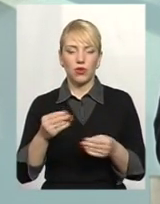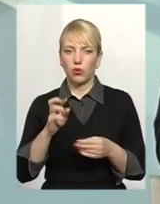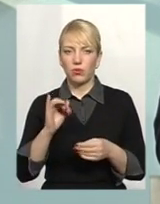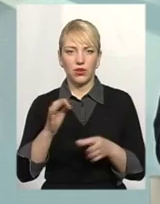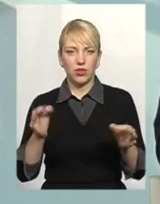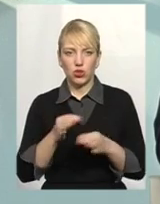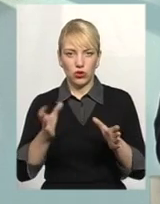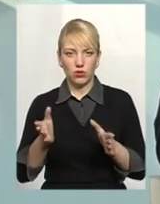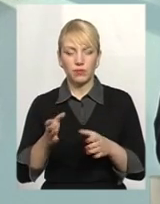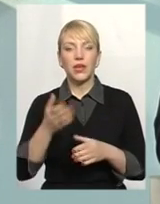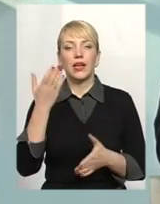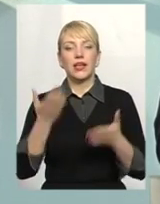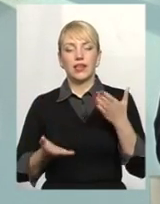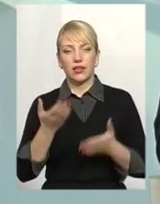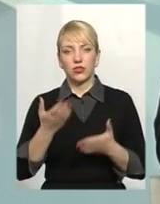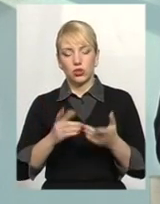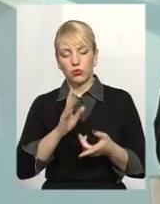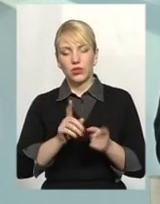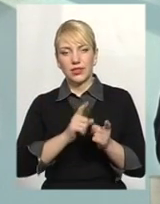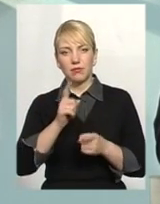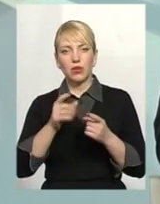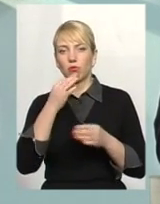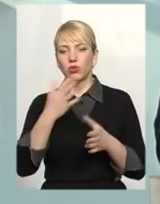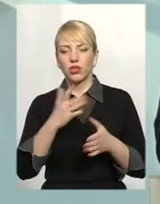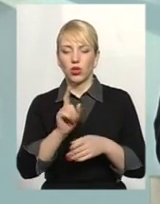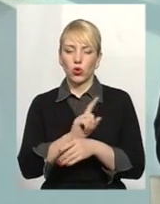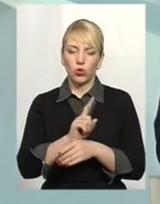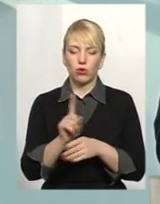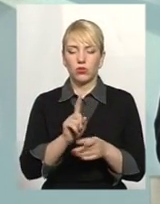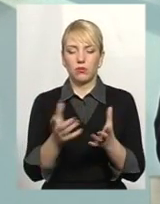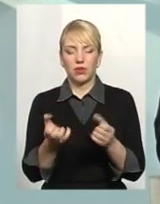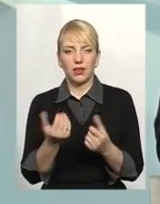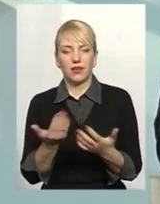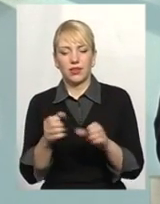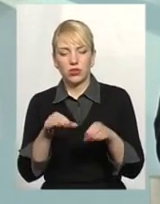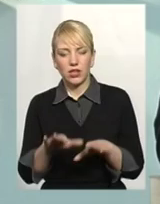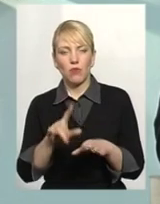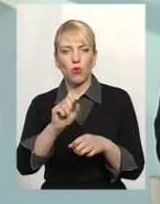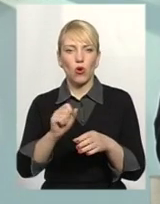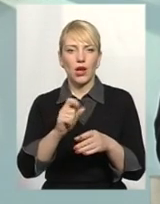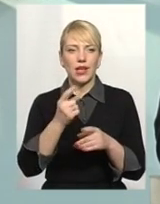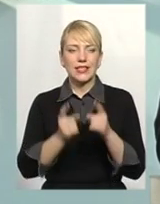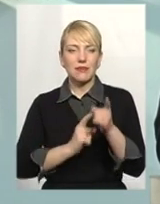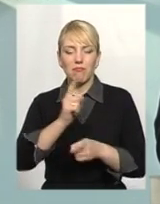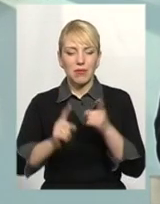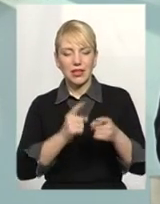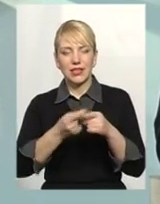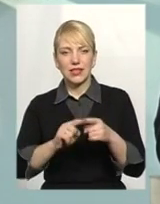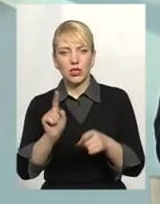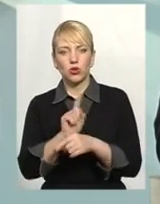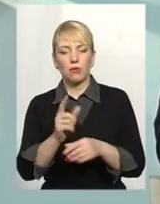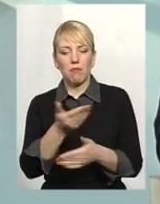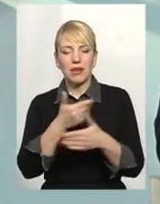тому що в разі зміни будь-яких цих норм чи прийняття якихось рішень про зміни ці норми, ми зобов'язані їх